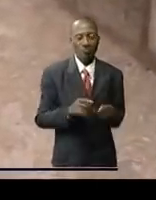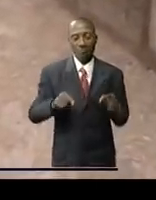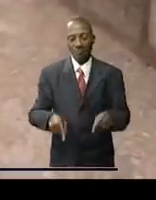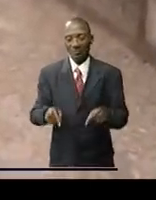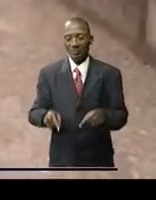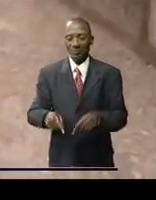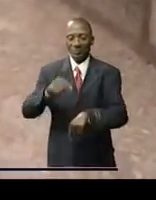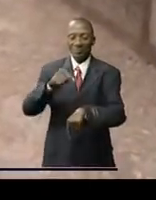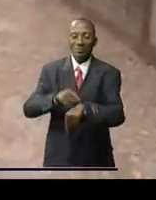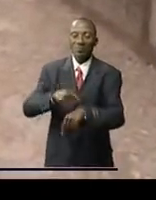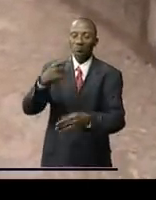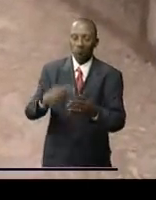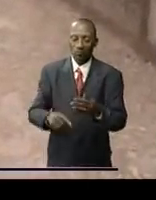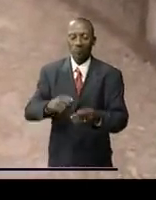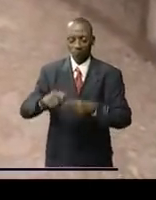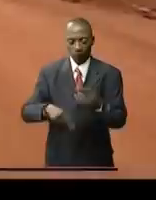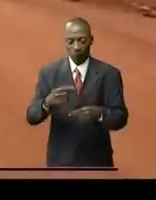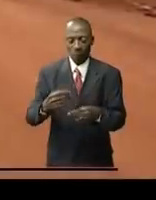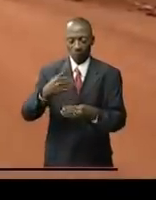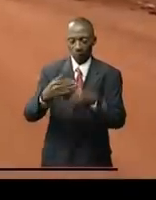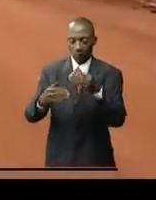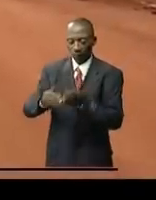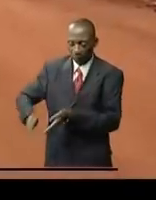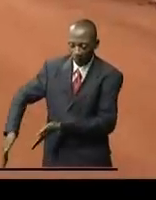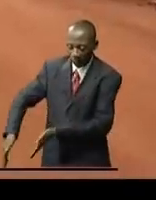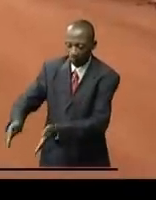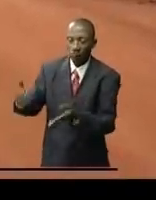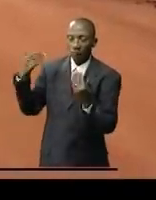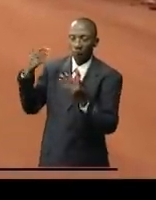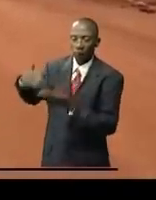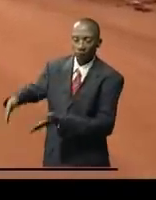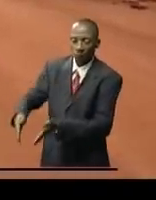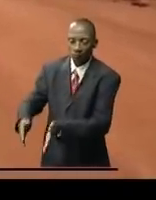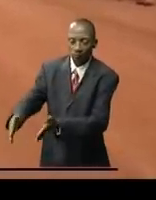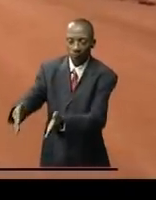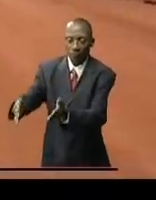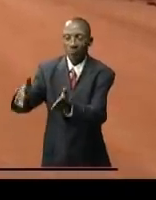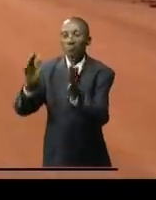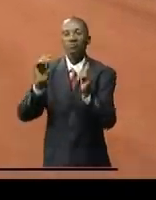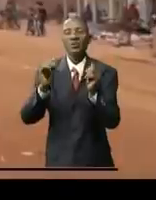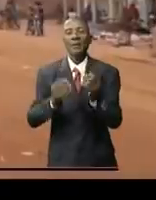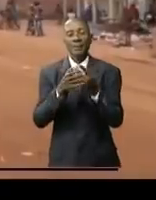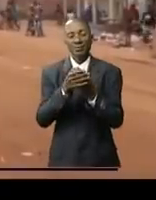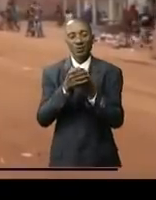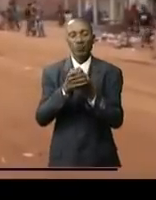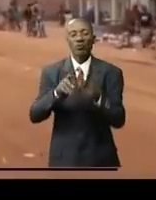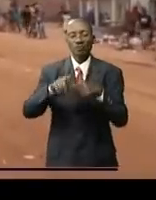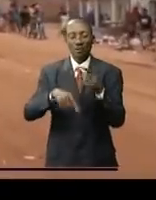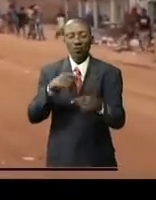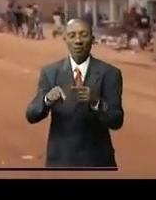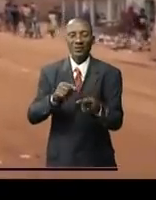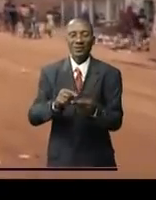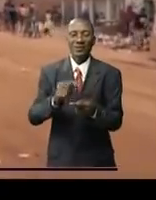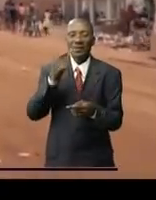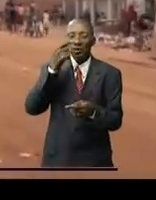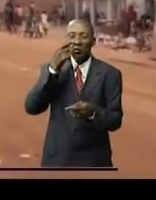pose de la couche d'asphalte sur une distance de 6 km ce qui va désenclaver cette partie du Lualaba ici c'est encore interbattu c'est la